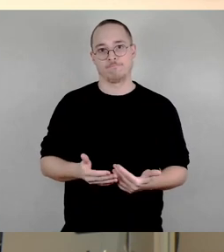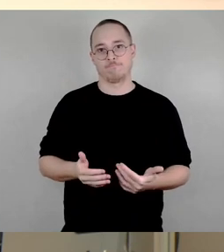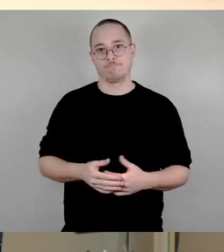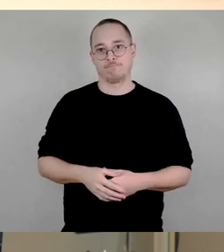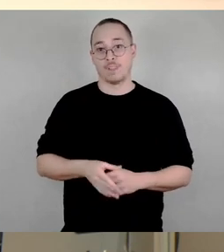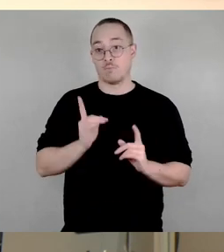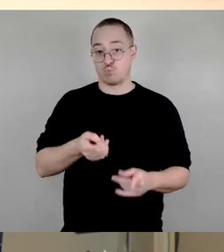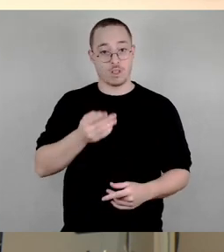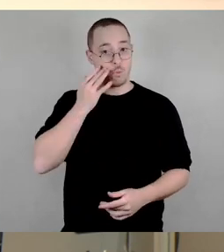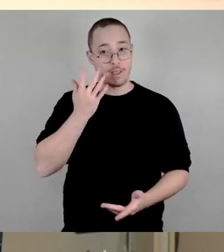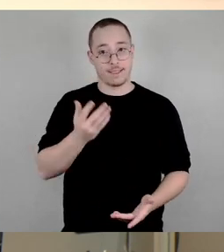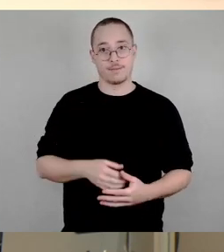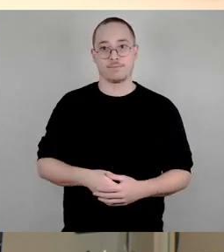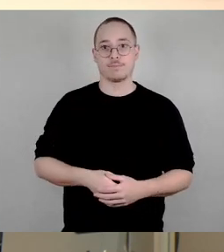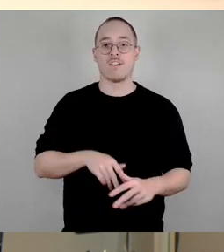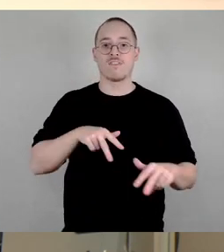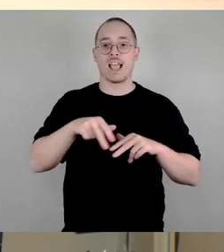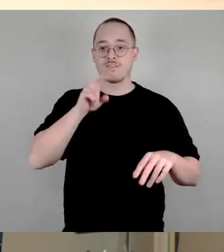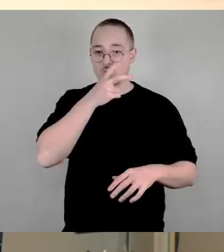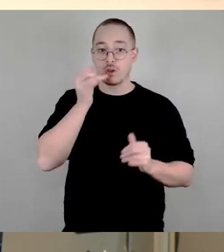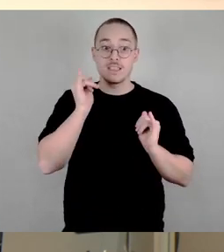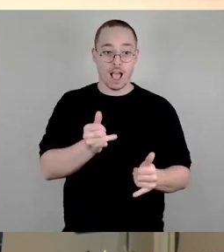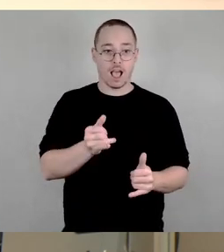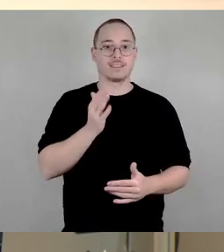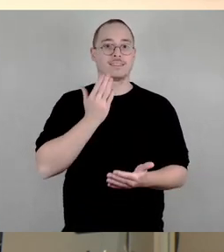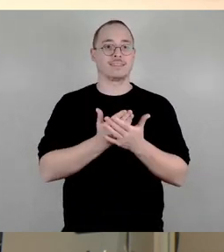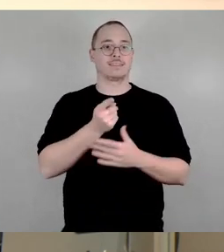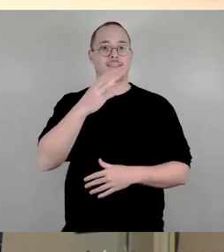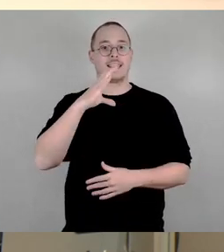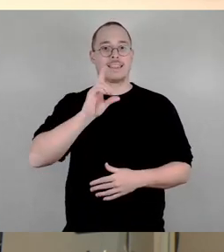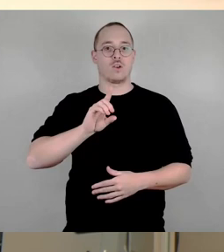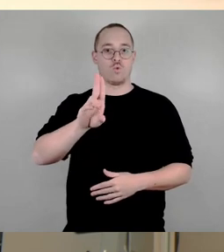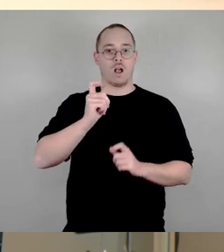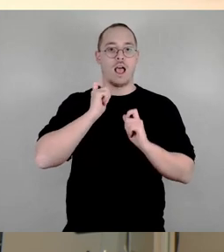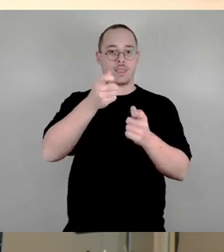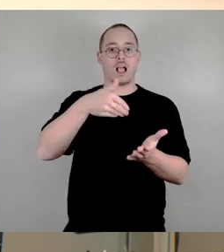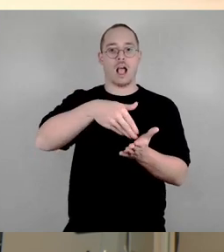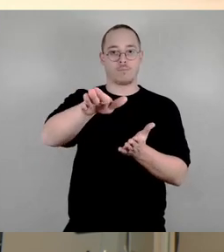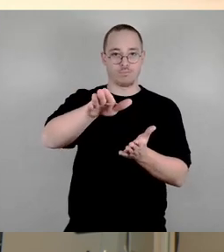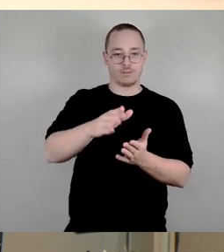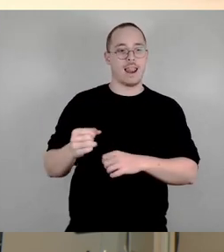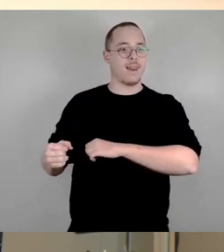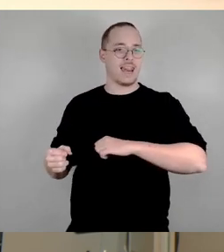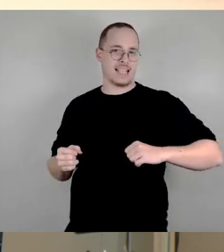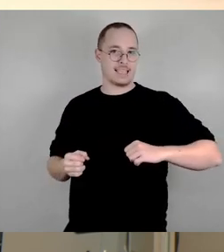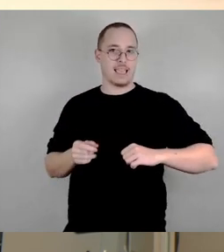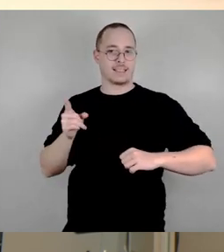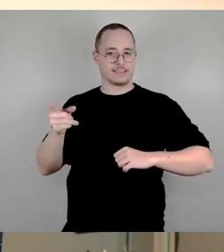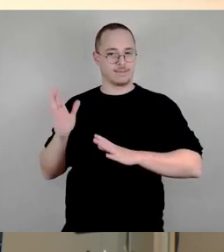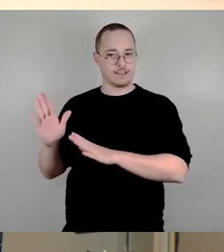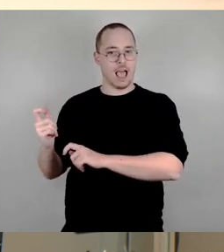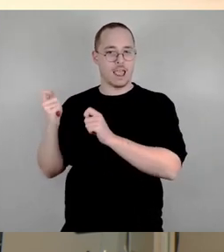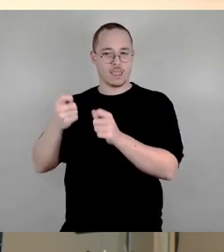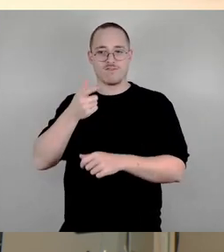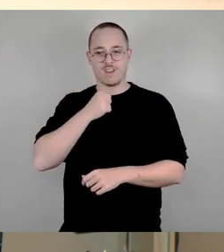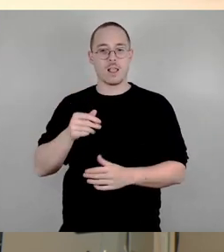Verkehrsversuch ja. Den Antrag der CDU werden wir ablehnen. Dem der Linken, da bitten wir um separate Abstimmung des Punktes